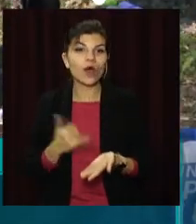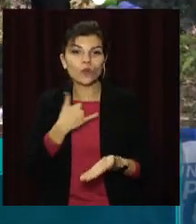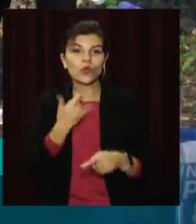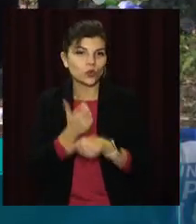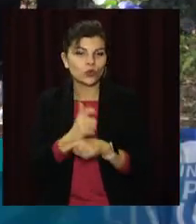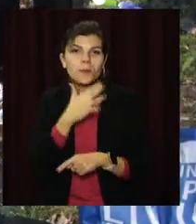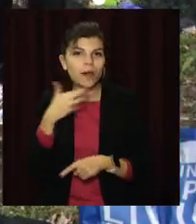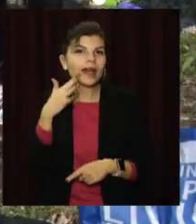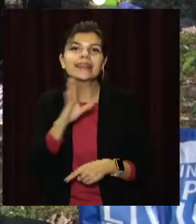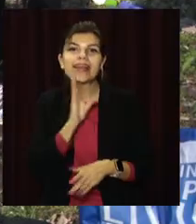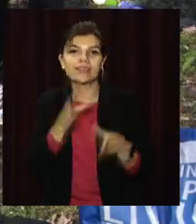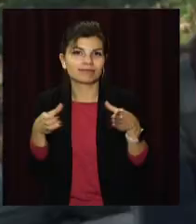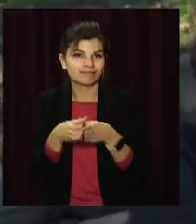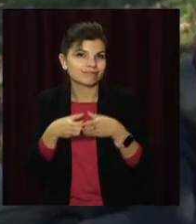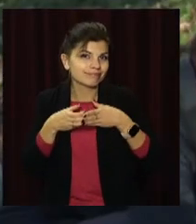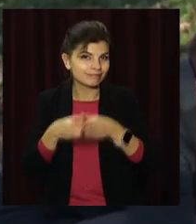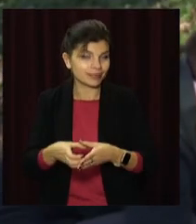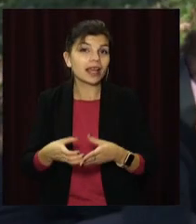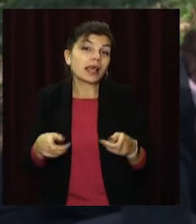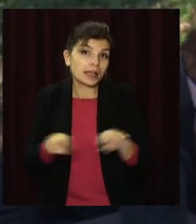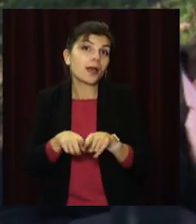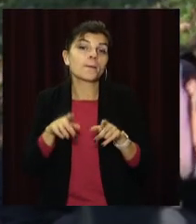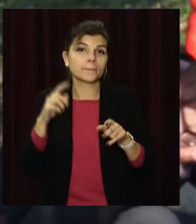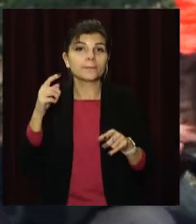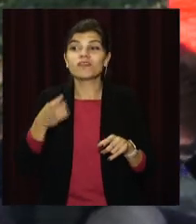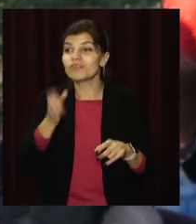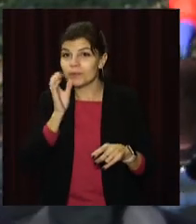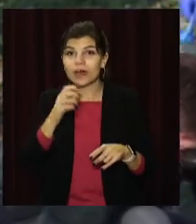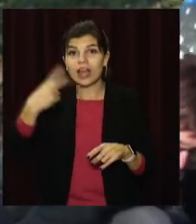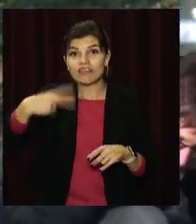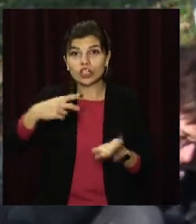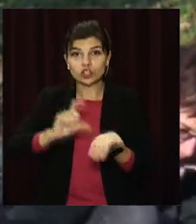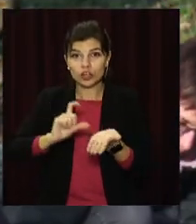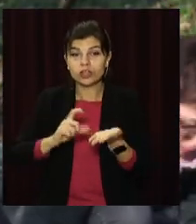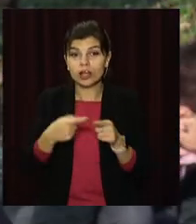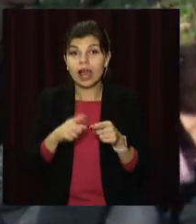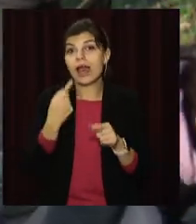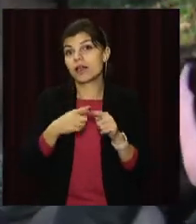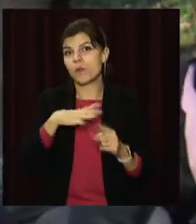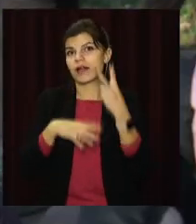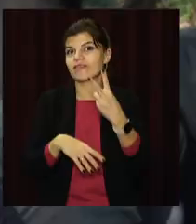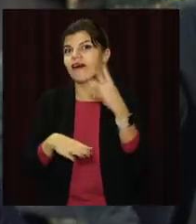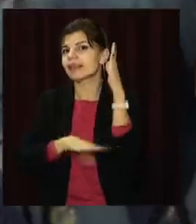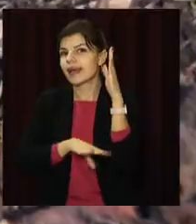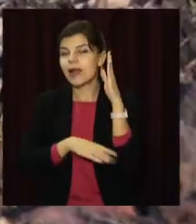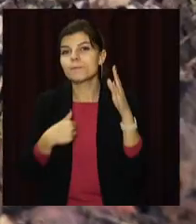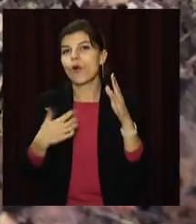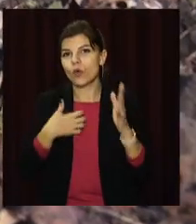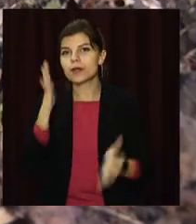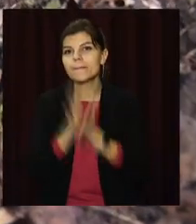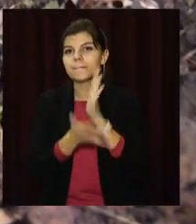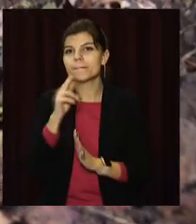20 чашок, і це було два дерева. Ми хочемо бігати по парку і насолоджуватись райськими ябленьками, які ми посадили.